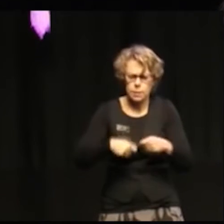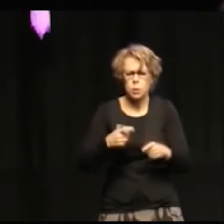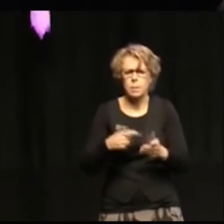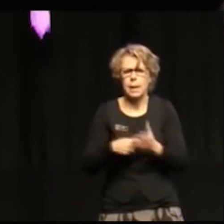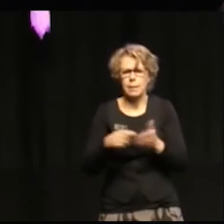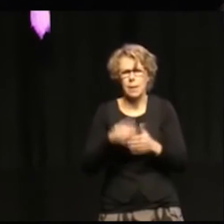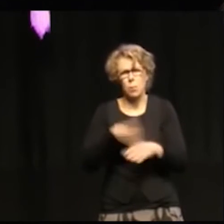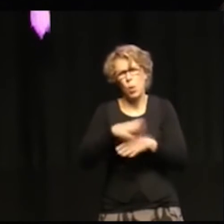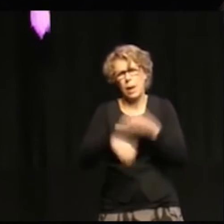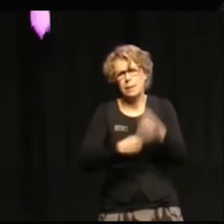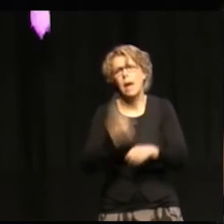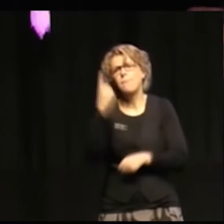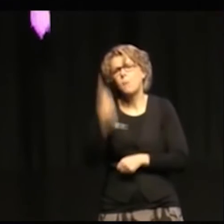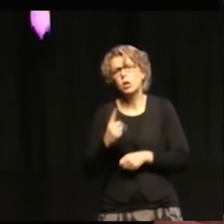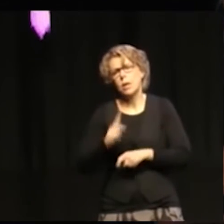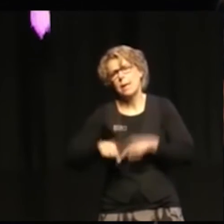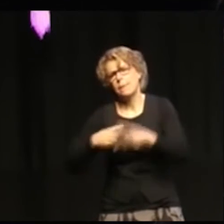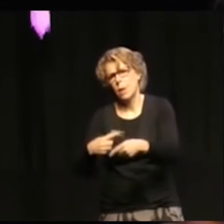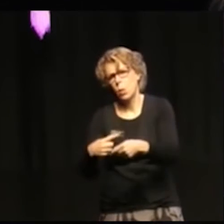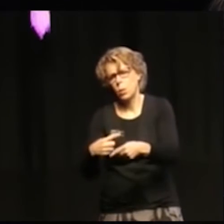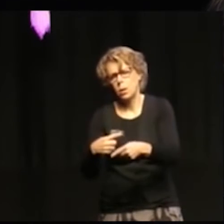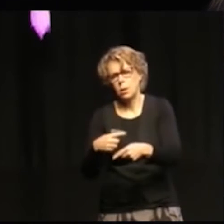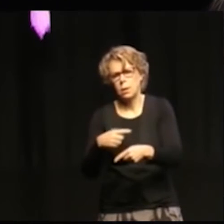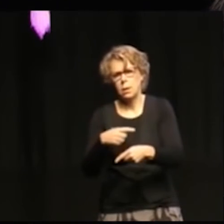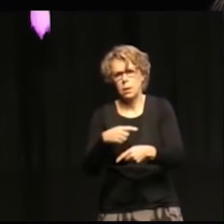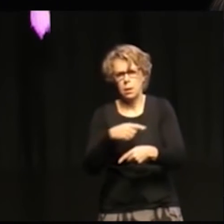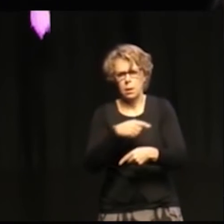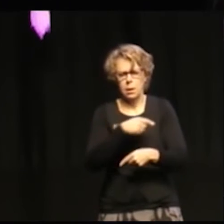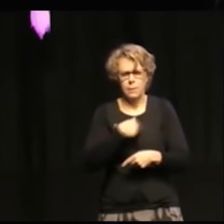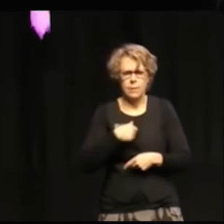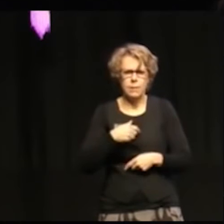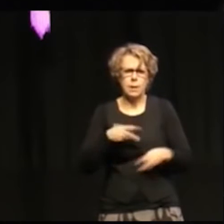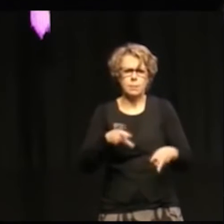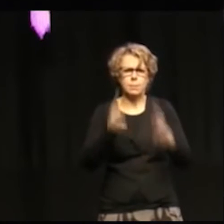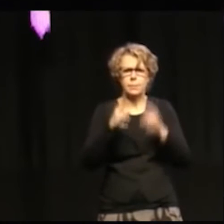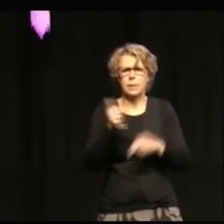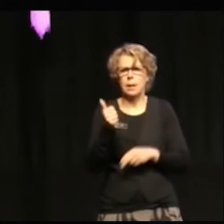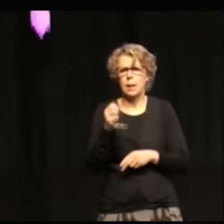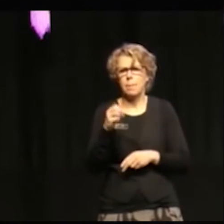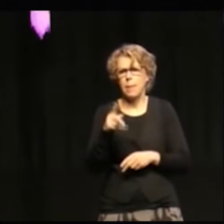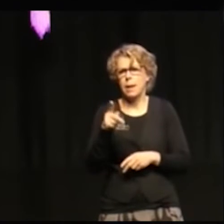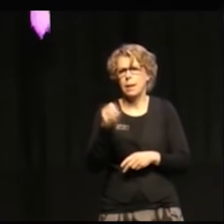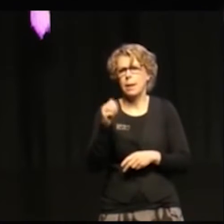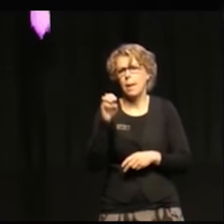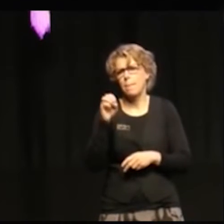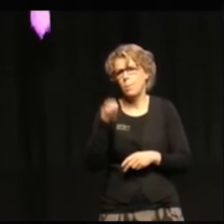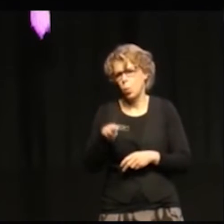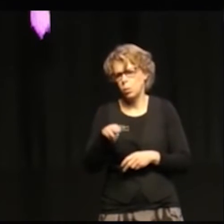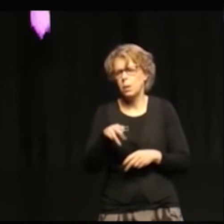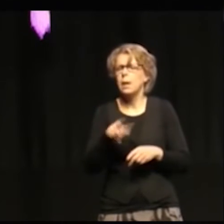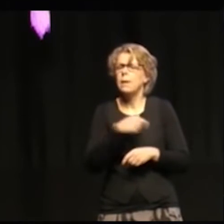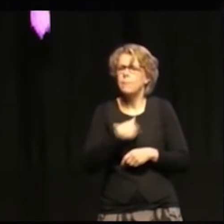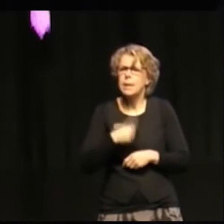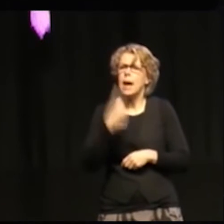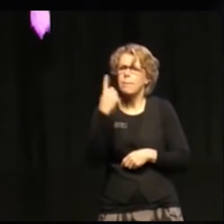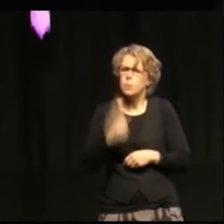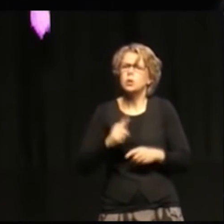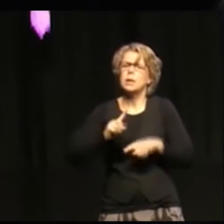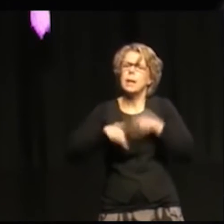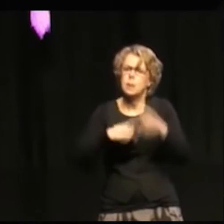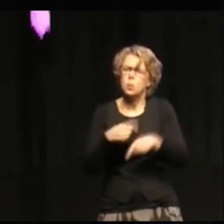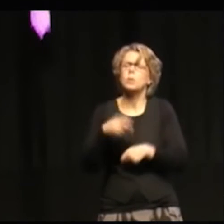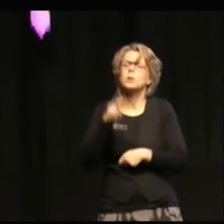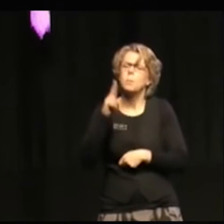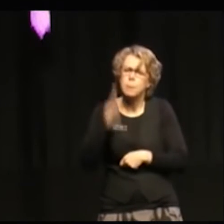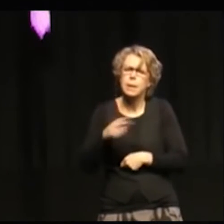För vi ser, och för att citera Bank i mod, vi är den första generationen som faktiskt kan få bukt med